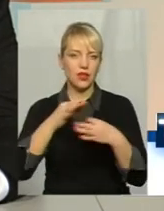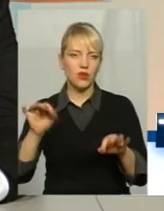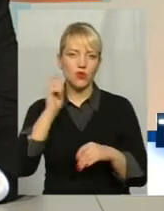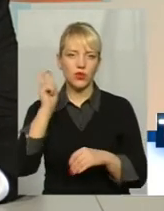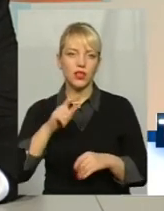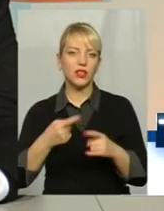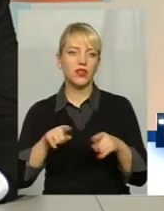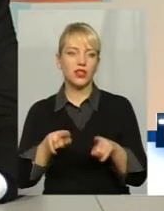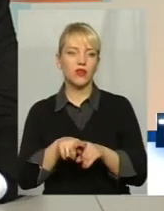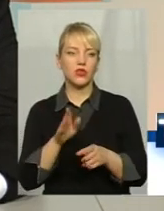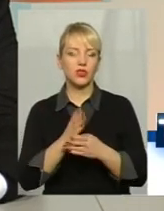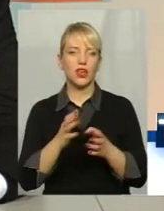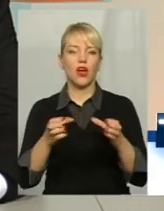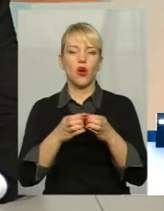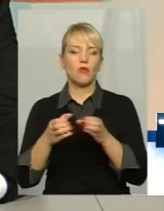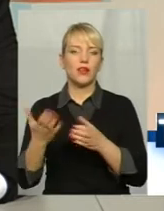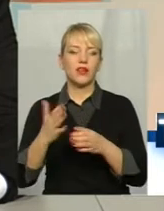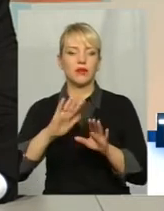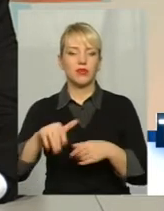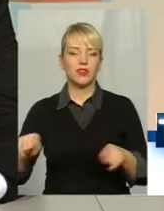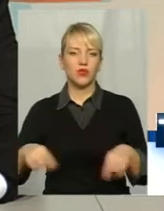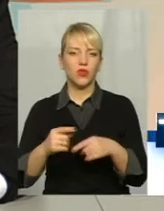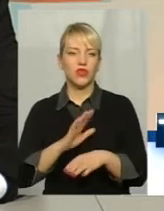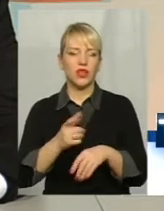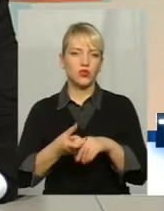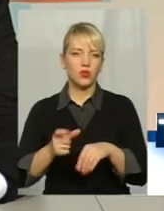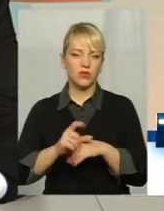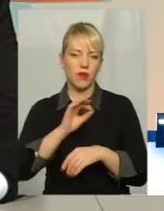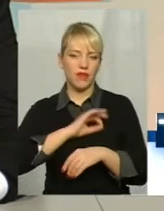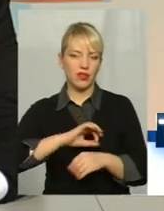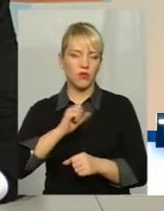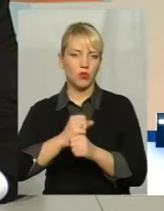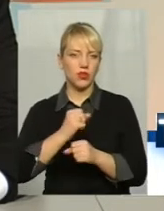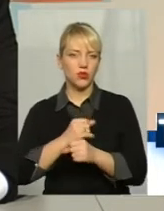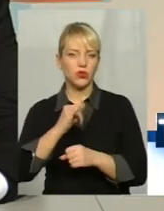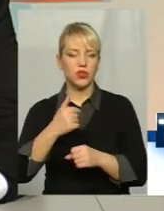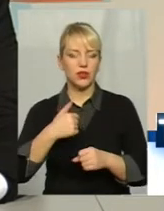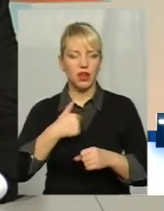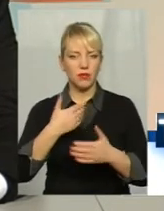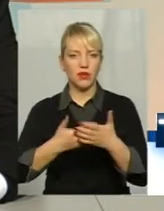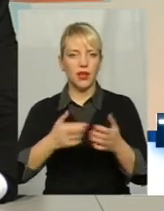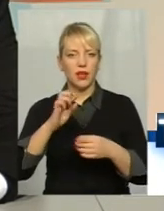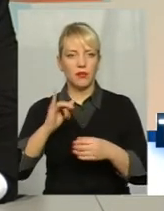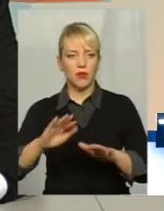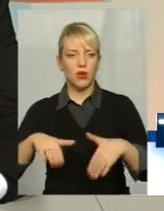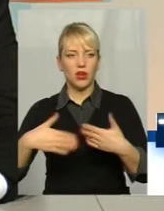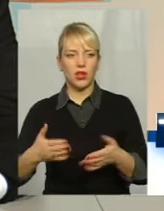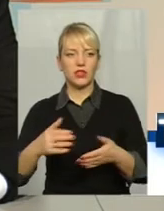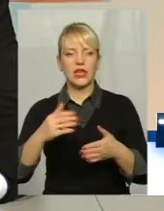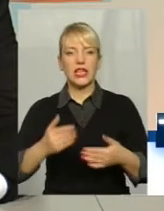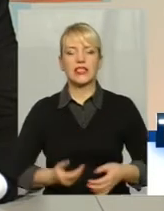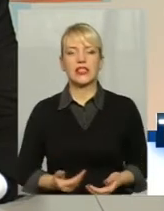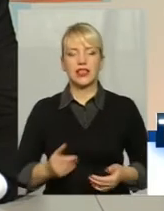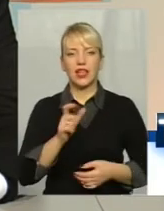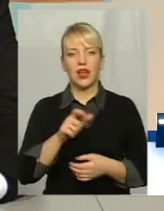деколи громади, які після утворення не зовсім ефективно працюють І тут, як на мене, я порадив безпосередньо жителям, представникам